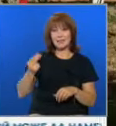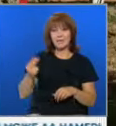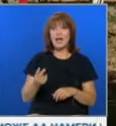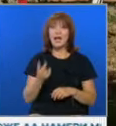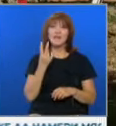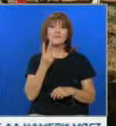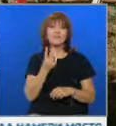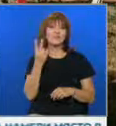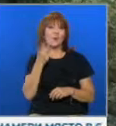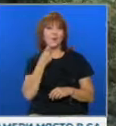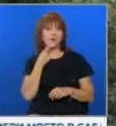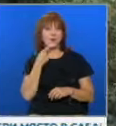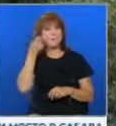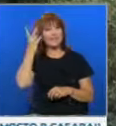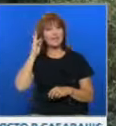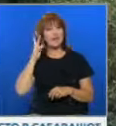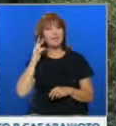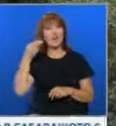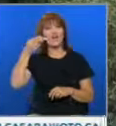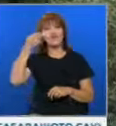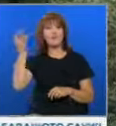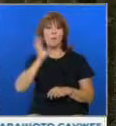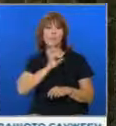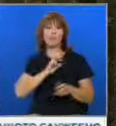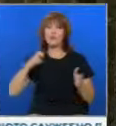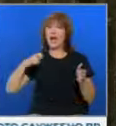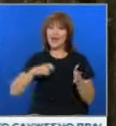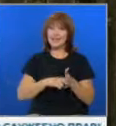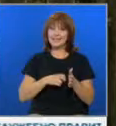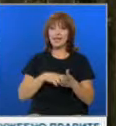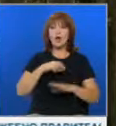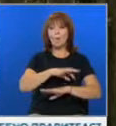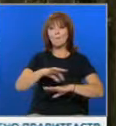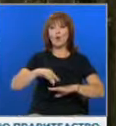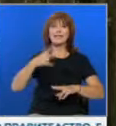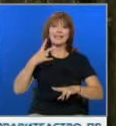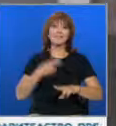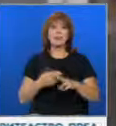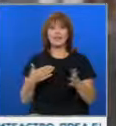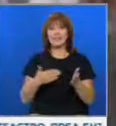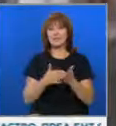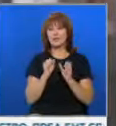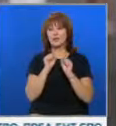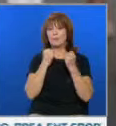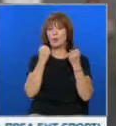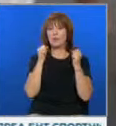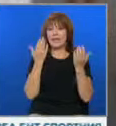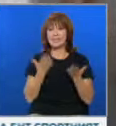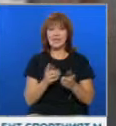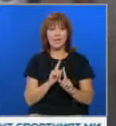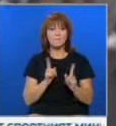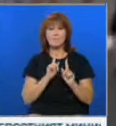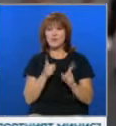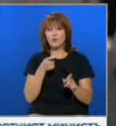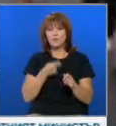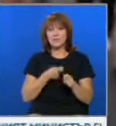2022-ра британско-встралийската компания получи лиценс, но проектът беше спрян заради протести. Не може да